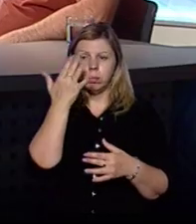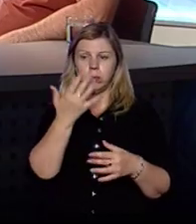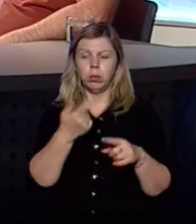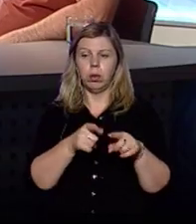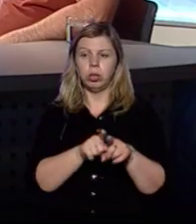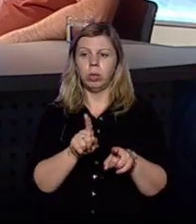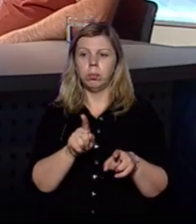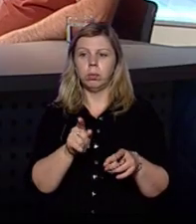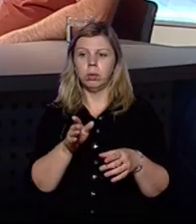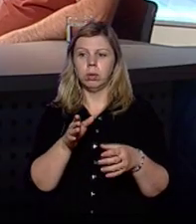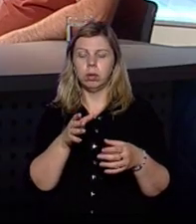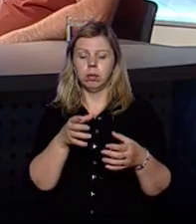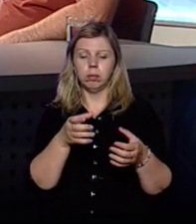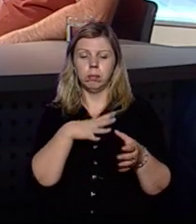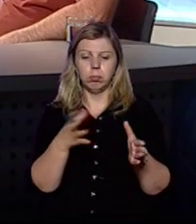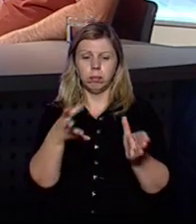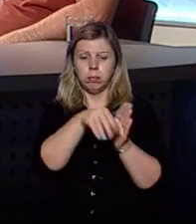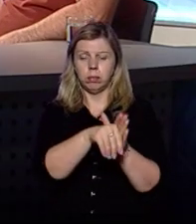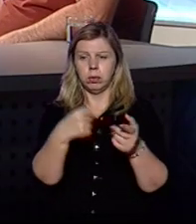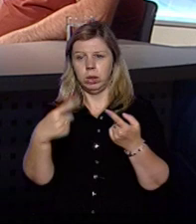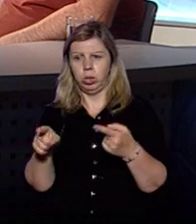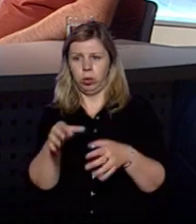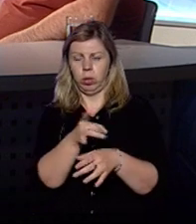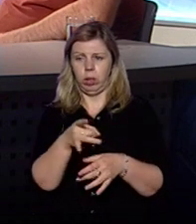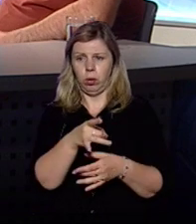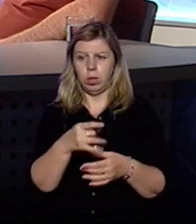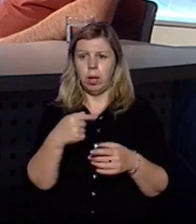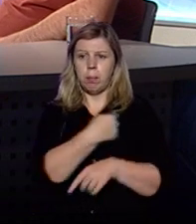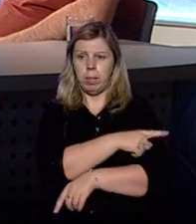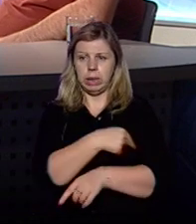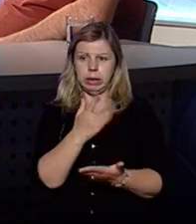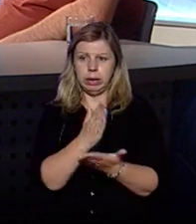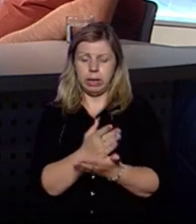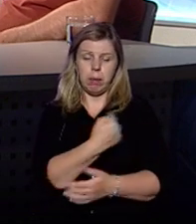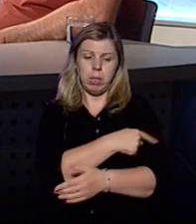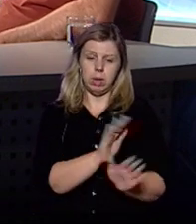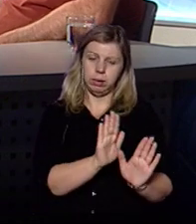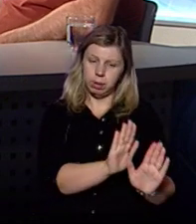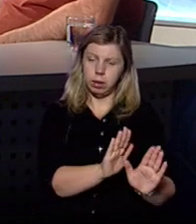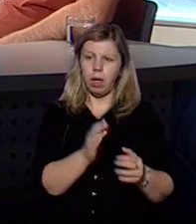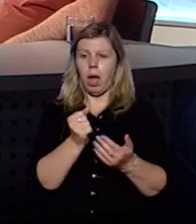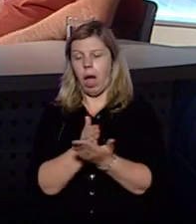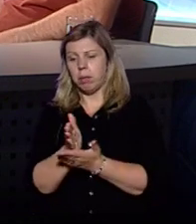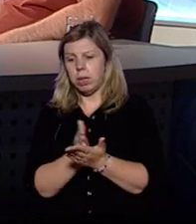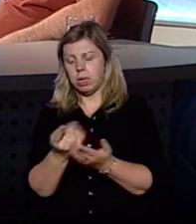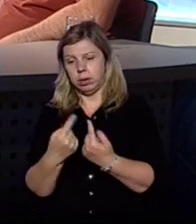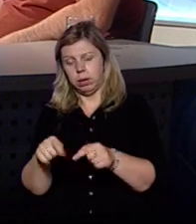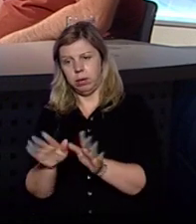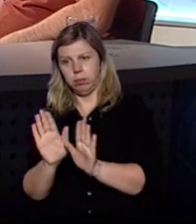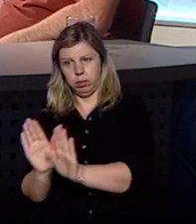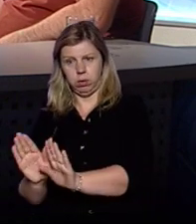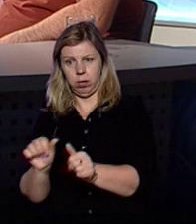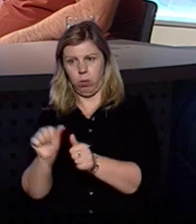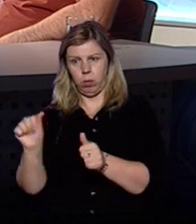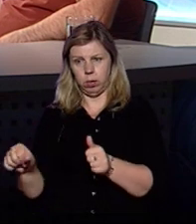щоб госпітальний округ був прив'язаний до того чи іншого району. Медицина – це медицина, а адміністративний устрій і сама